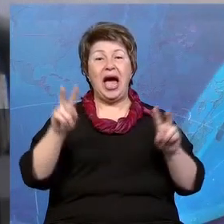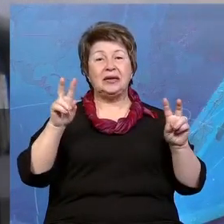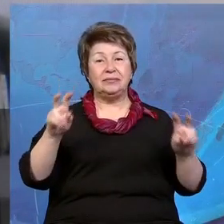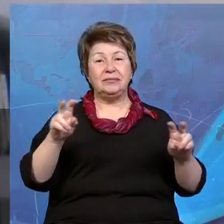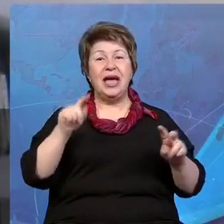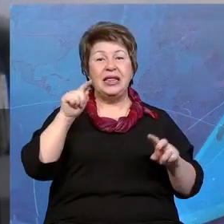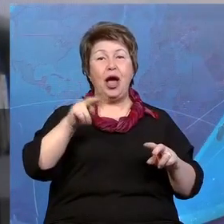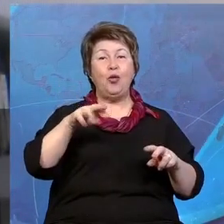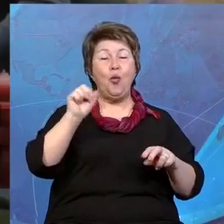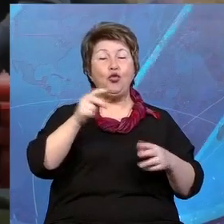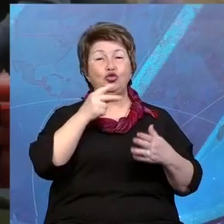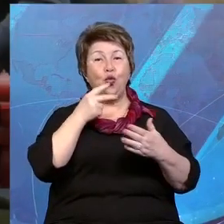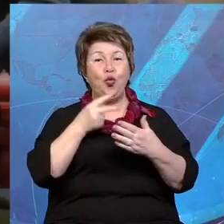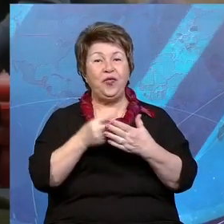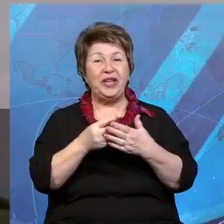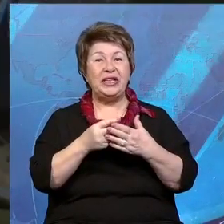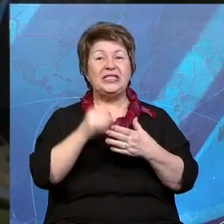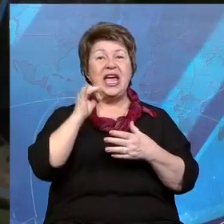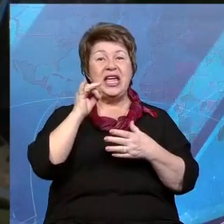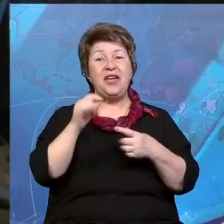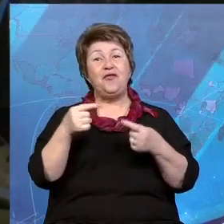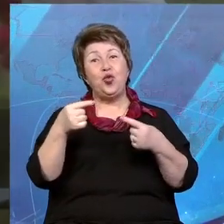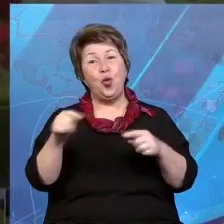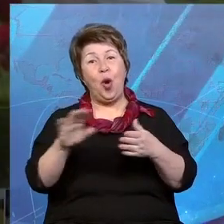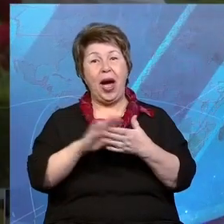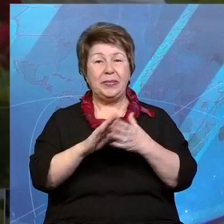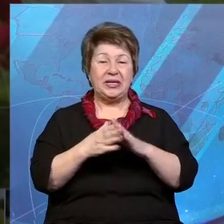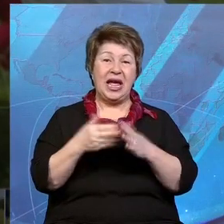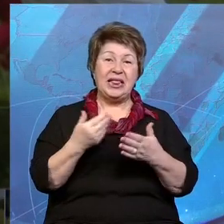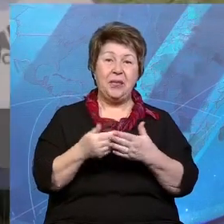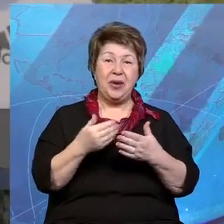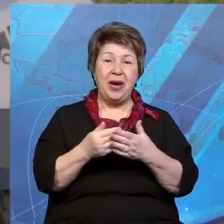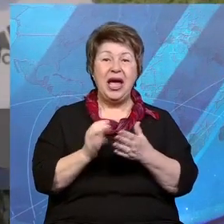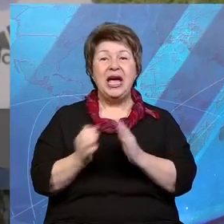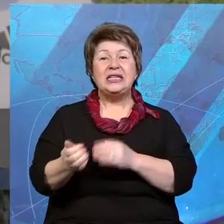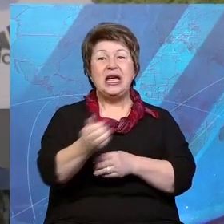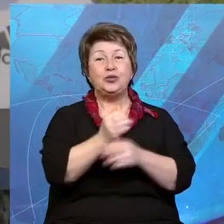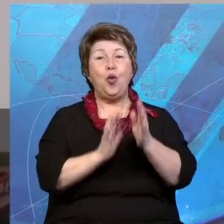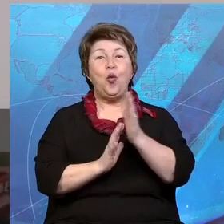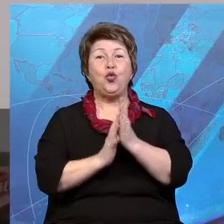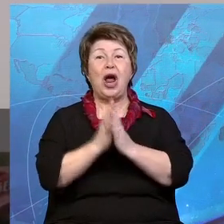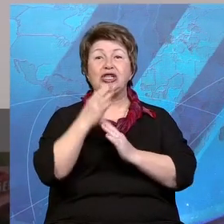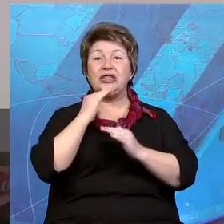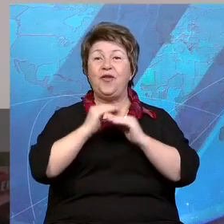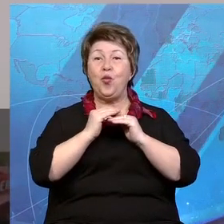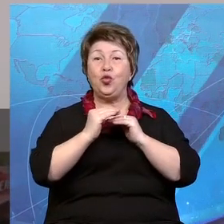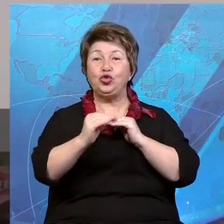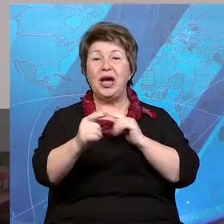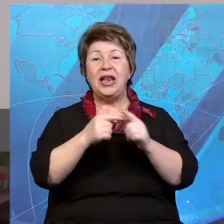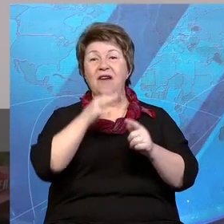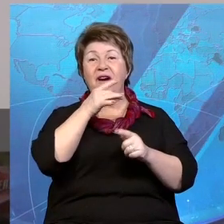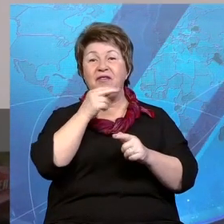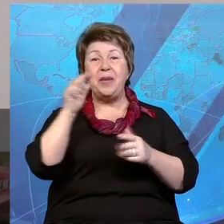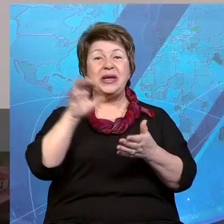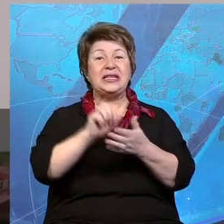Александра Лукашенко можно увидеть и в неформальной обстановке. Например, за сбором урожая на приусадебном участке или во время